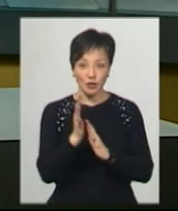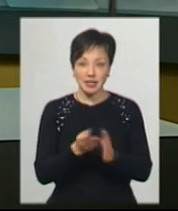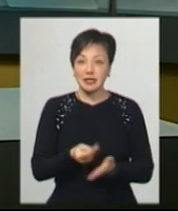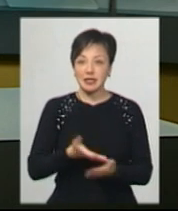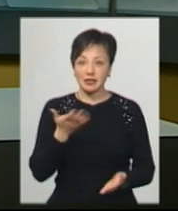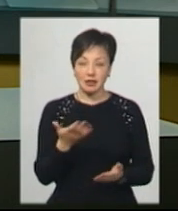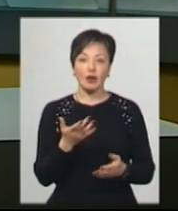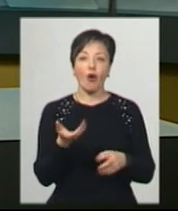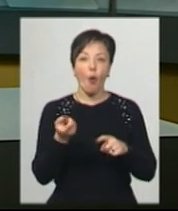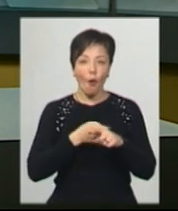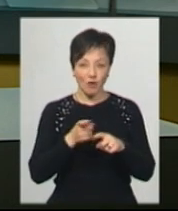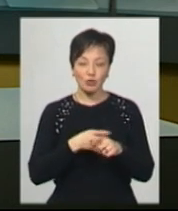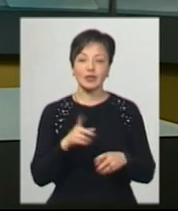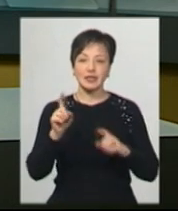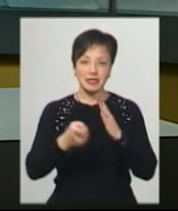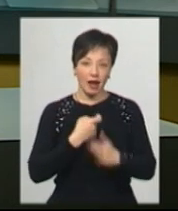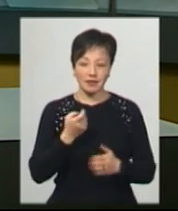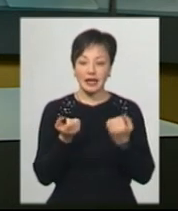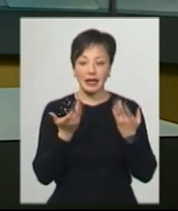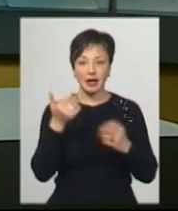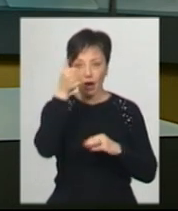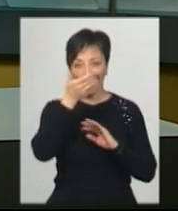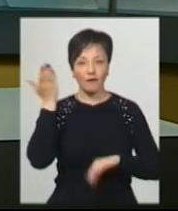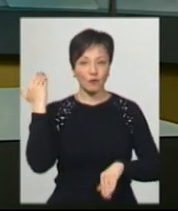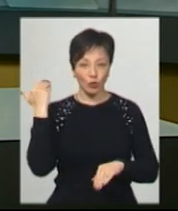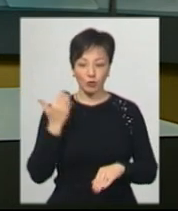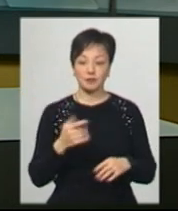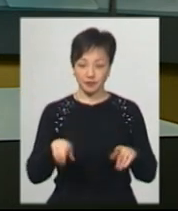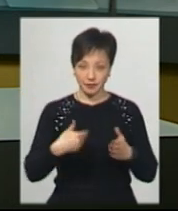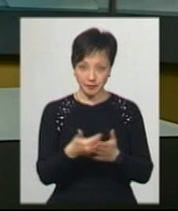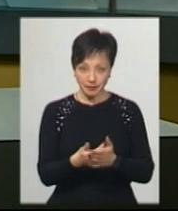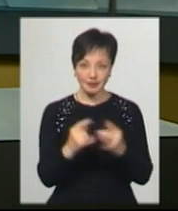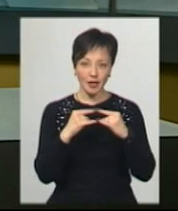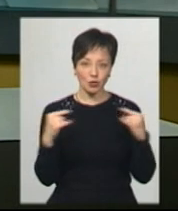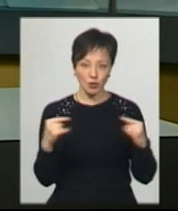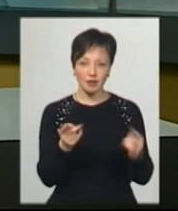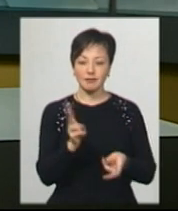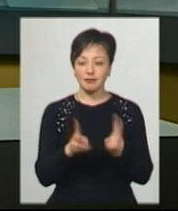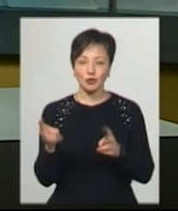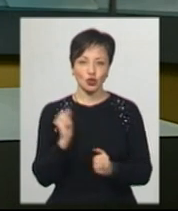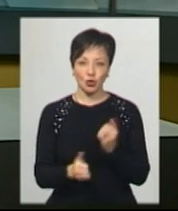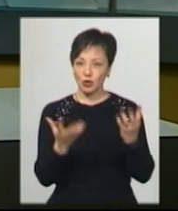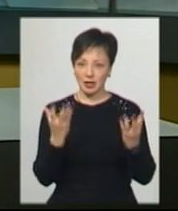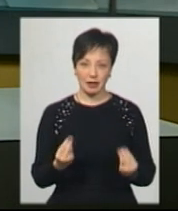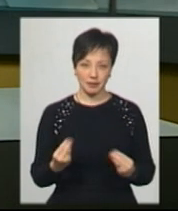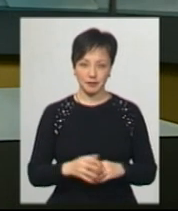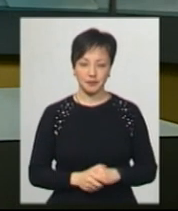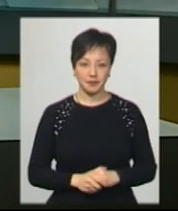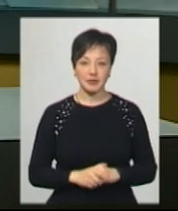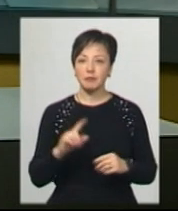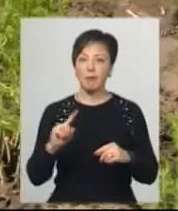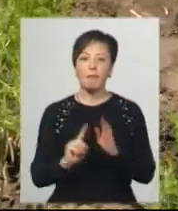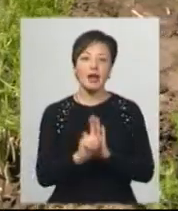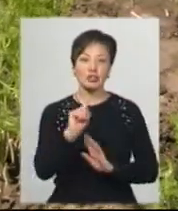дорогий овоч, господар, каже, дізнався кілька років тому. Відтоді спаржа на столі родини бігунів щодня, з перших днів травня.